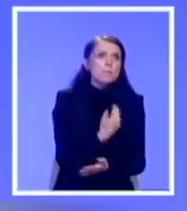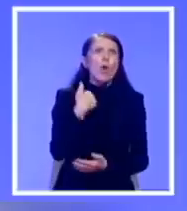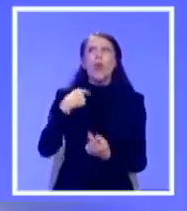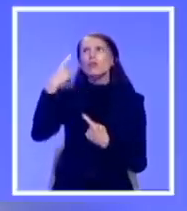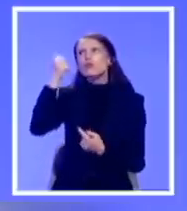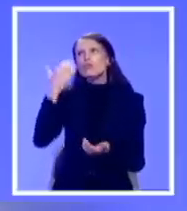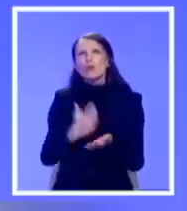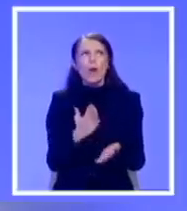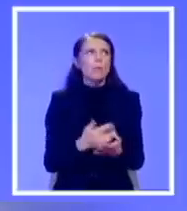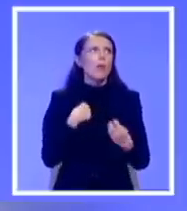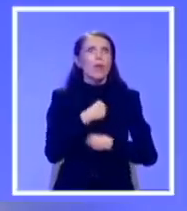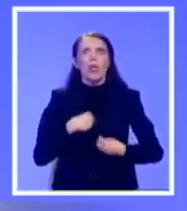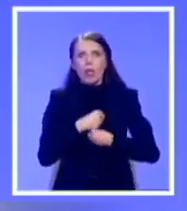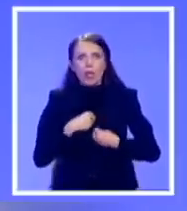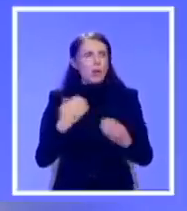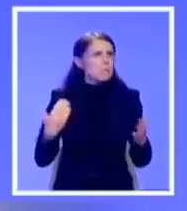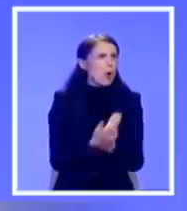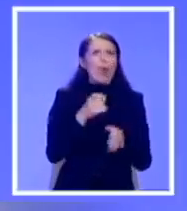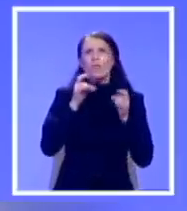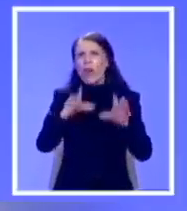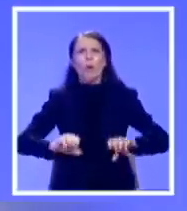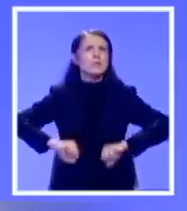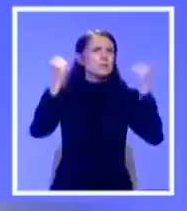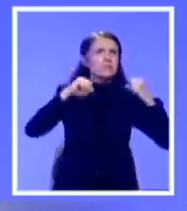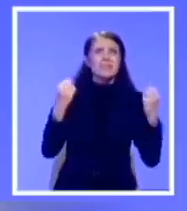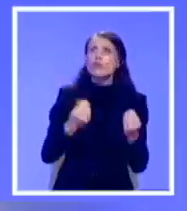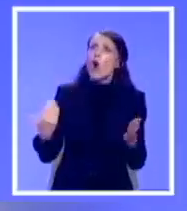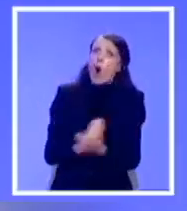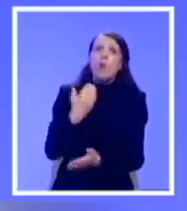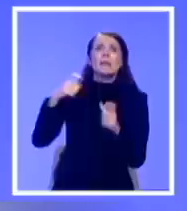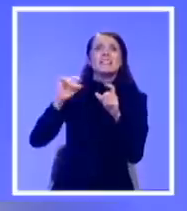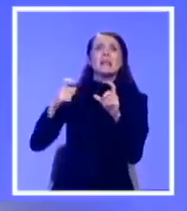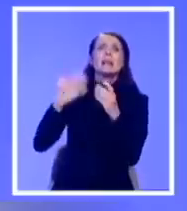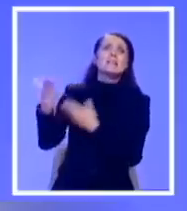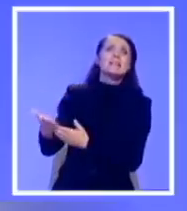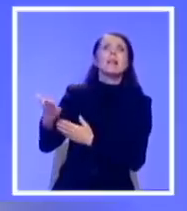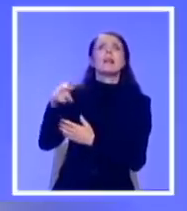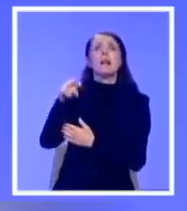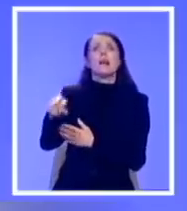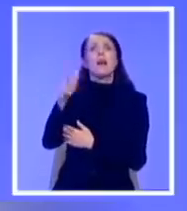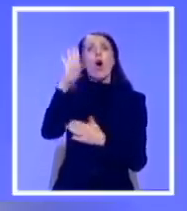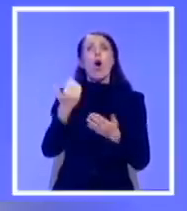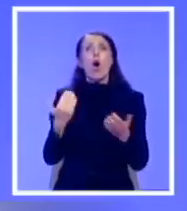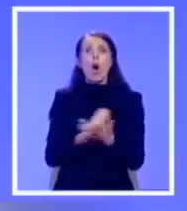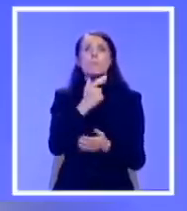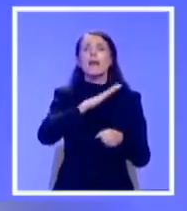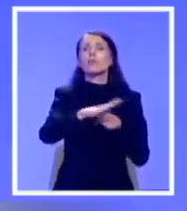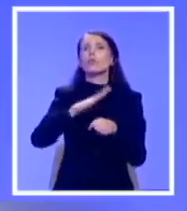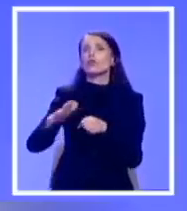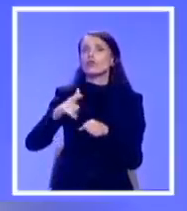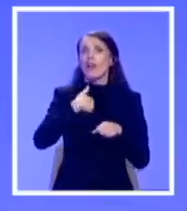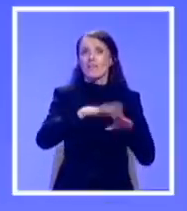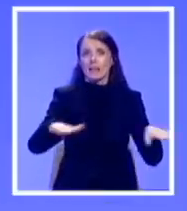ćemo nekog rušiti na ulici, jer je neka nova generacija radikala krenula da uništava budućnost nas i naše dece. Za mene povlačenje nikada nije bila opcija